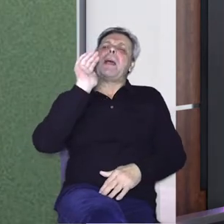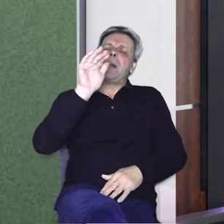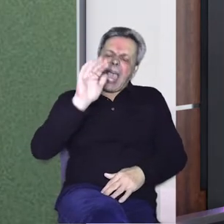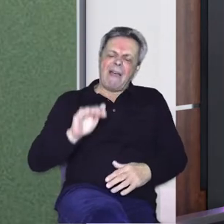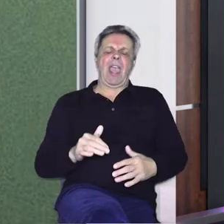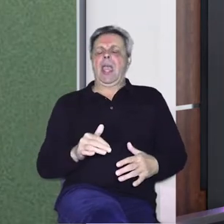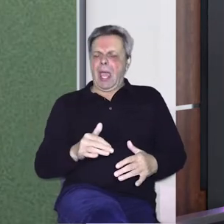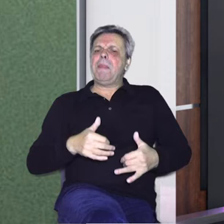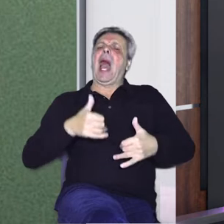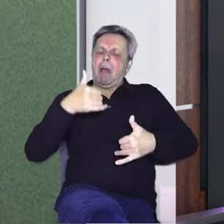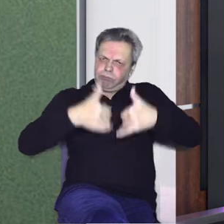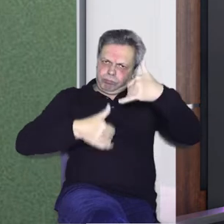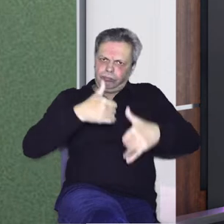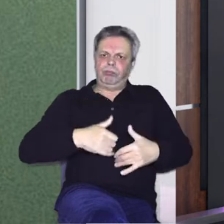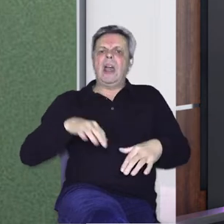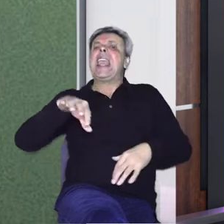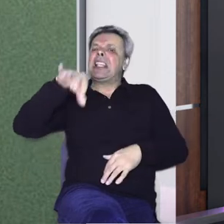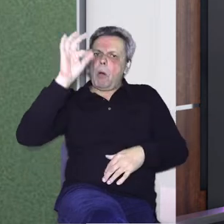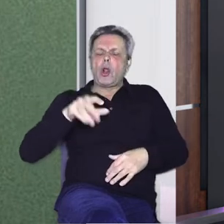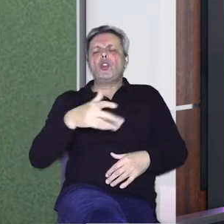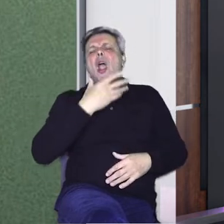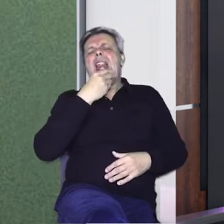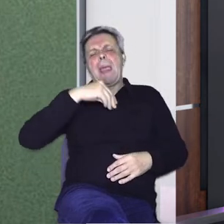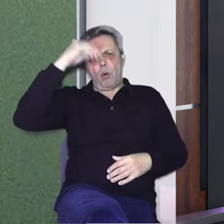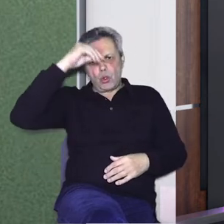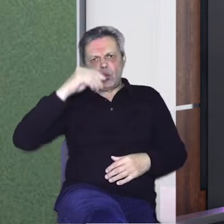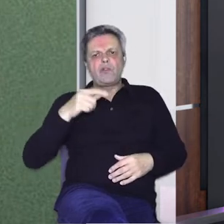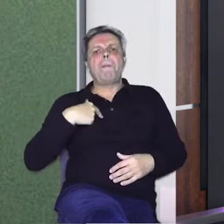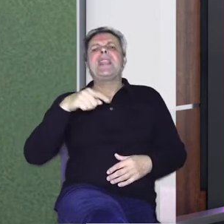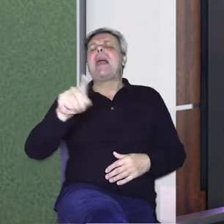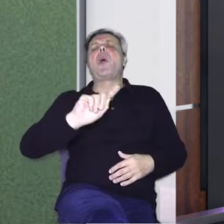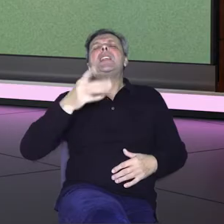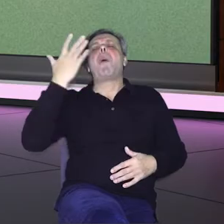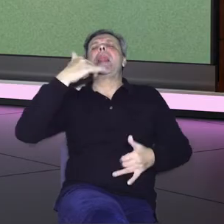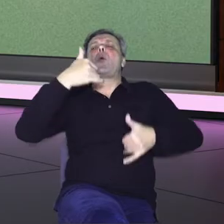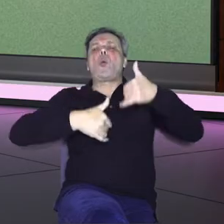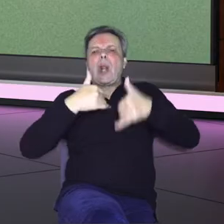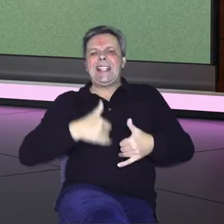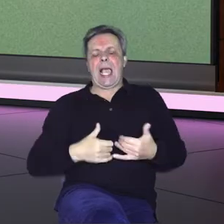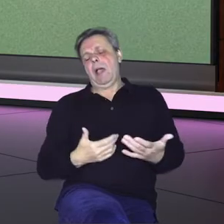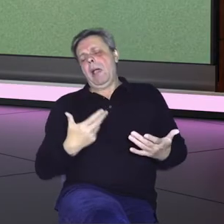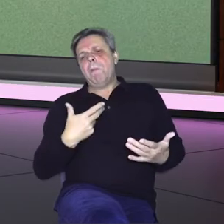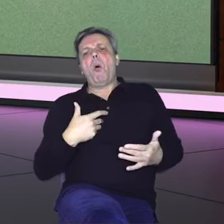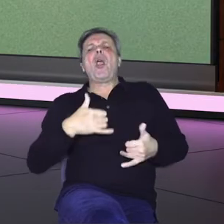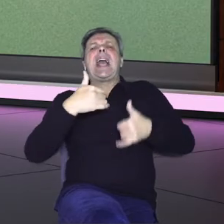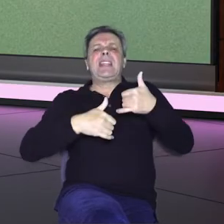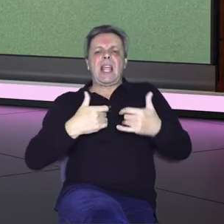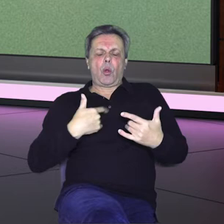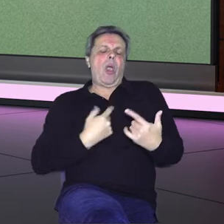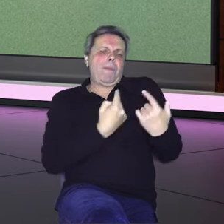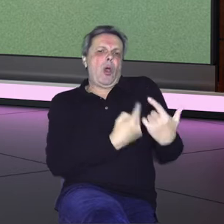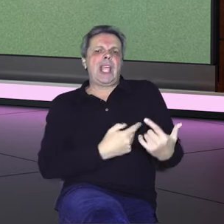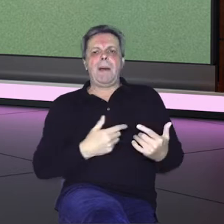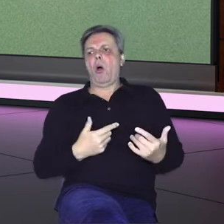na izbor da misli mistar turizma Hrvatske. Zato što je jedno jako lijepo iskustvo. Mi nismo tamo bili konkurencija. Meni je kandidat koji je bio